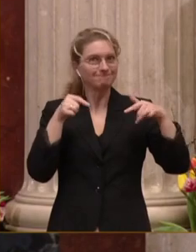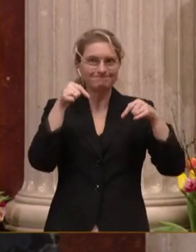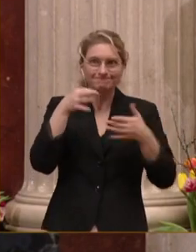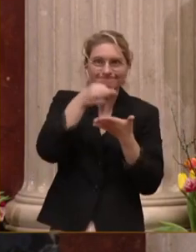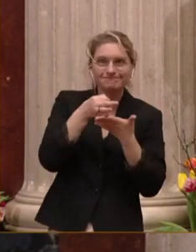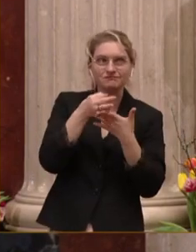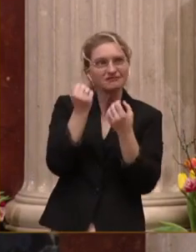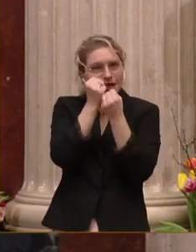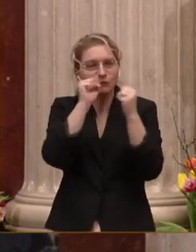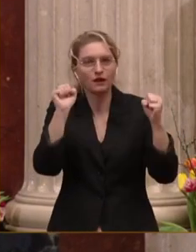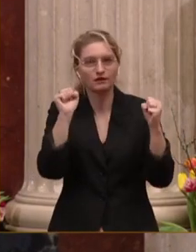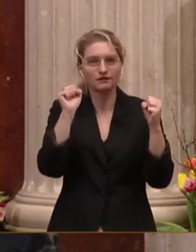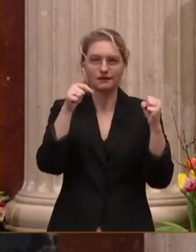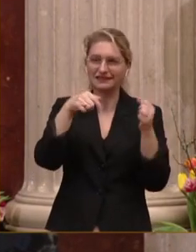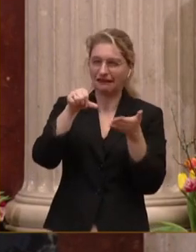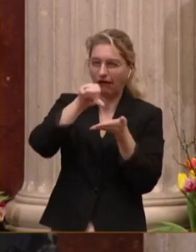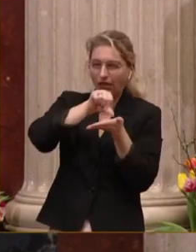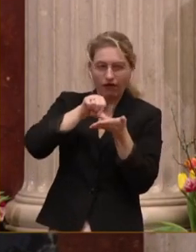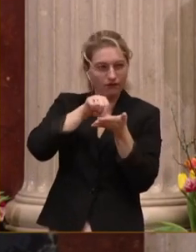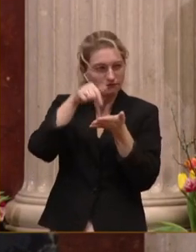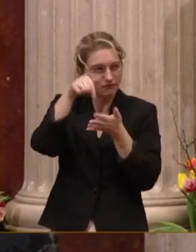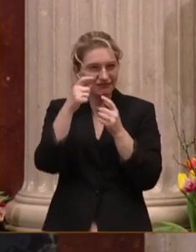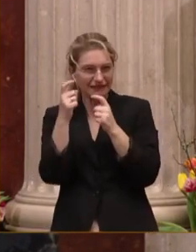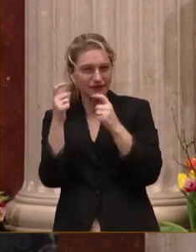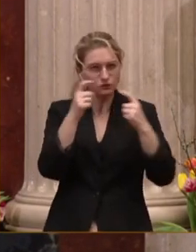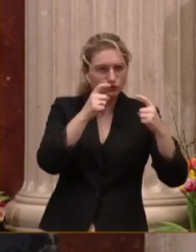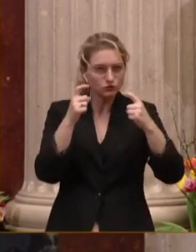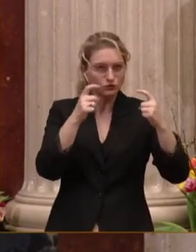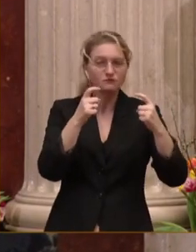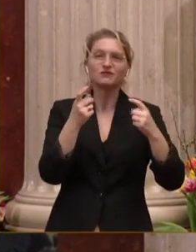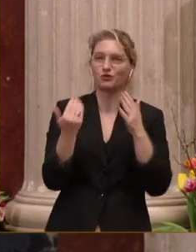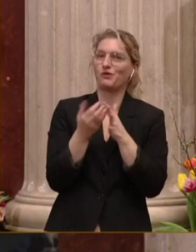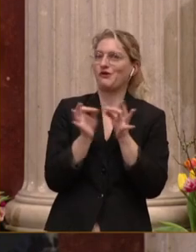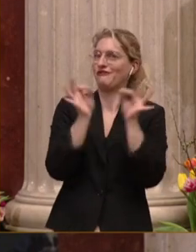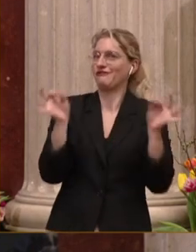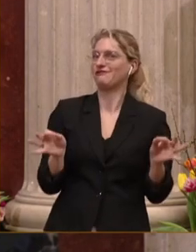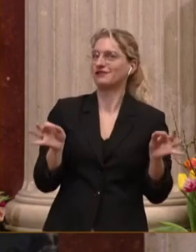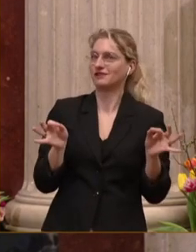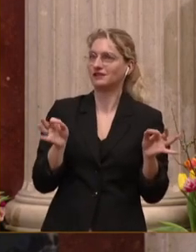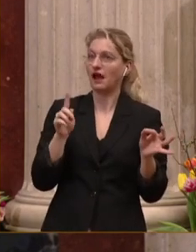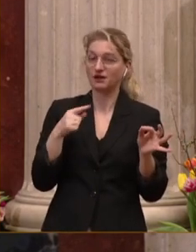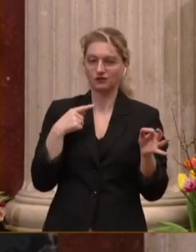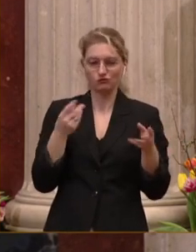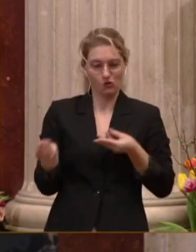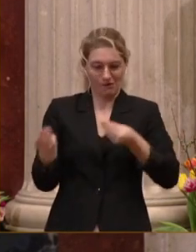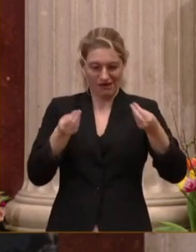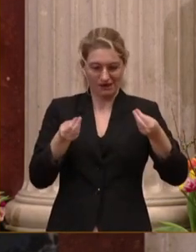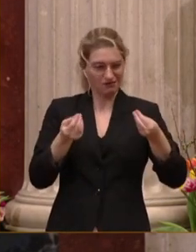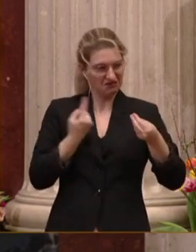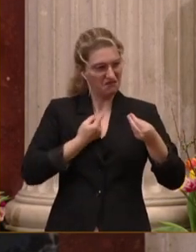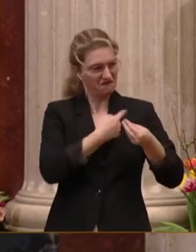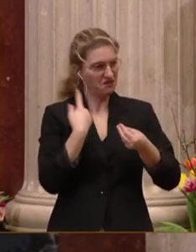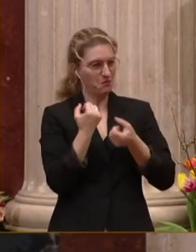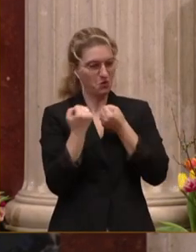Kern des Diskurses neu eröffnen. Wir übergeben es dabei aber nicht uns, uns der